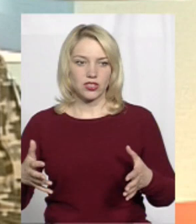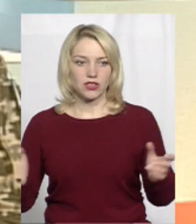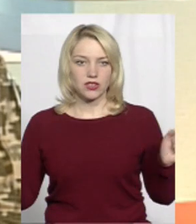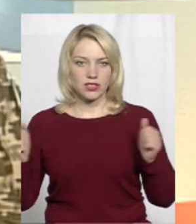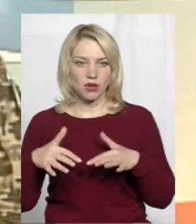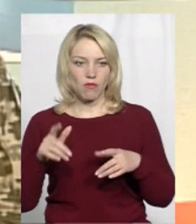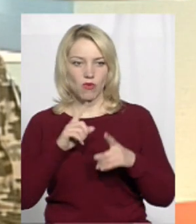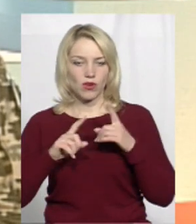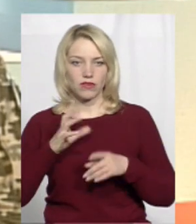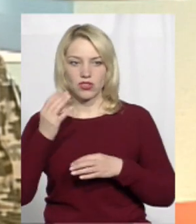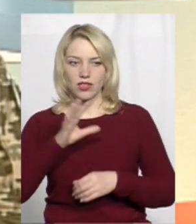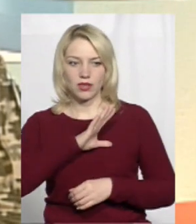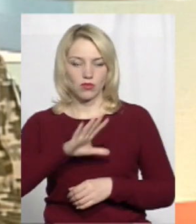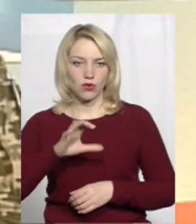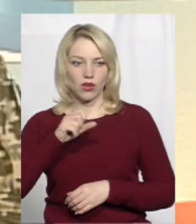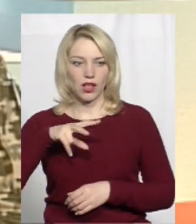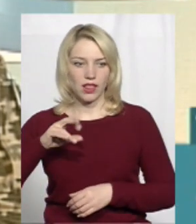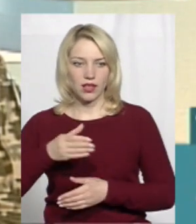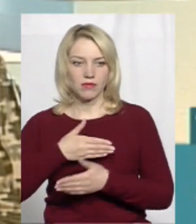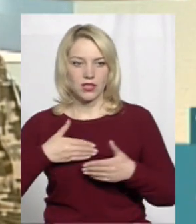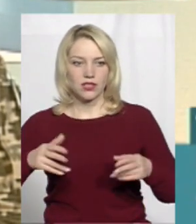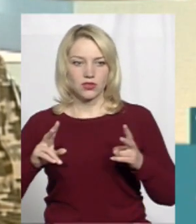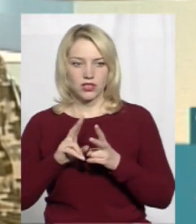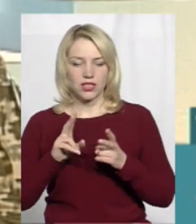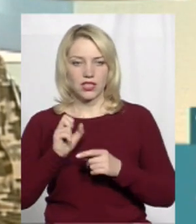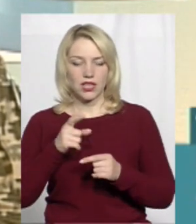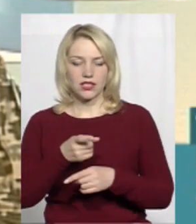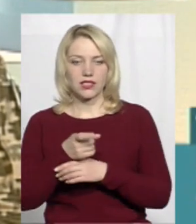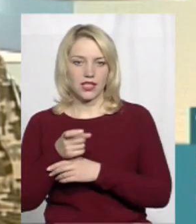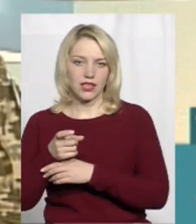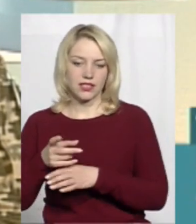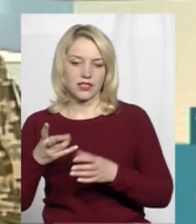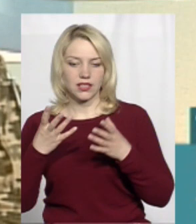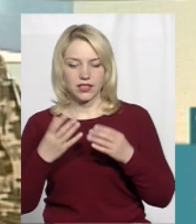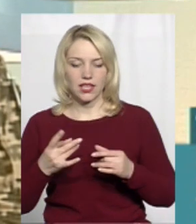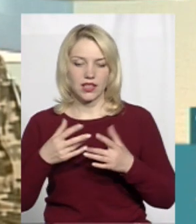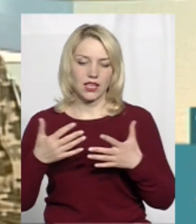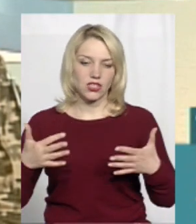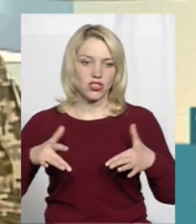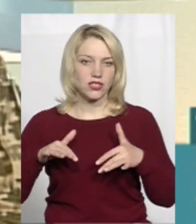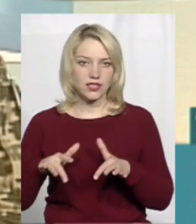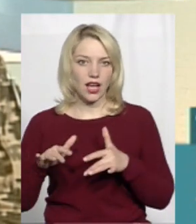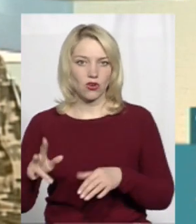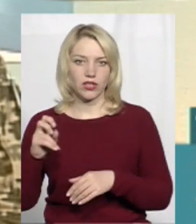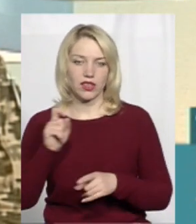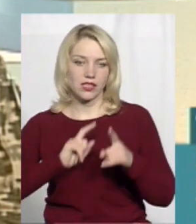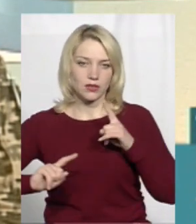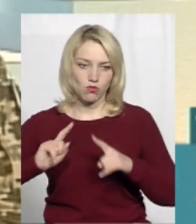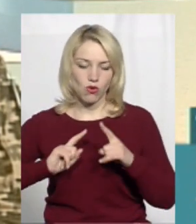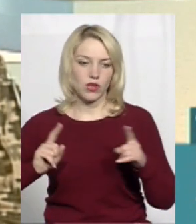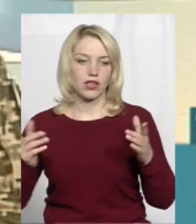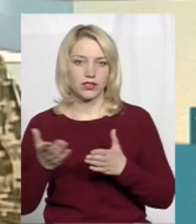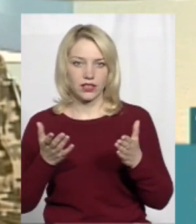зборів ще не було. Але ми зустрічалися на стрілецьких днях, на інших заходах, на зборах,